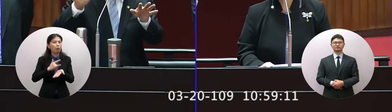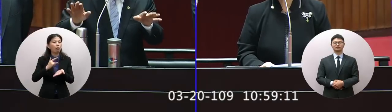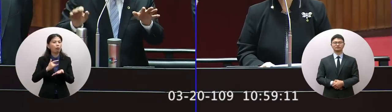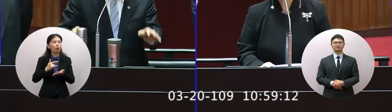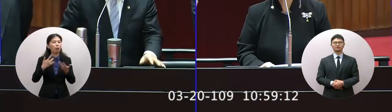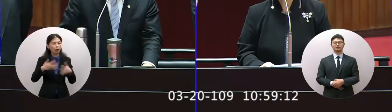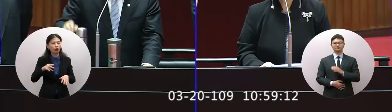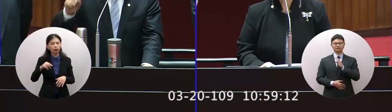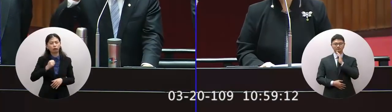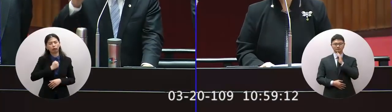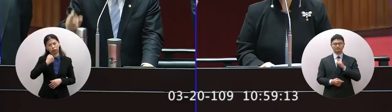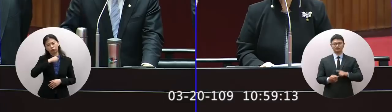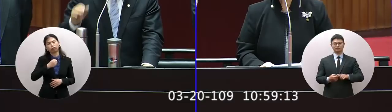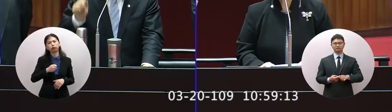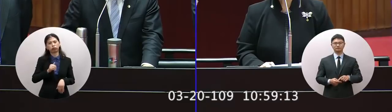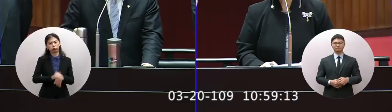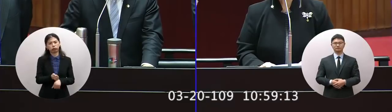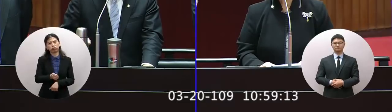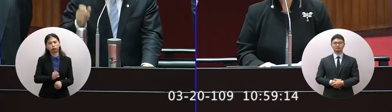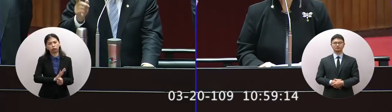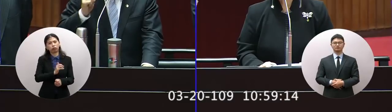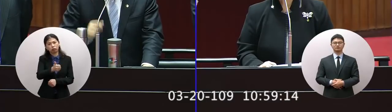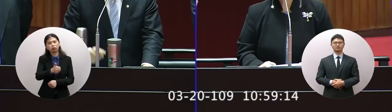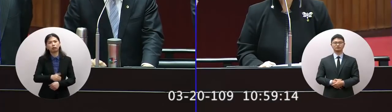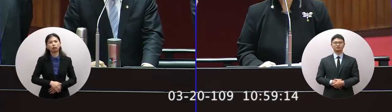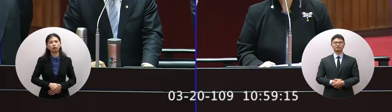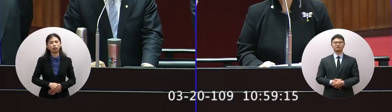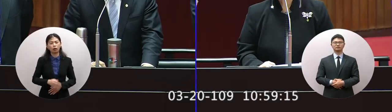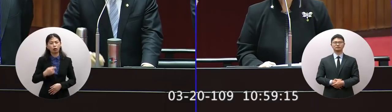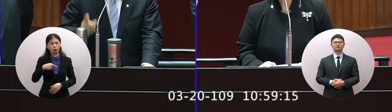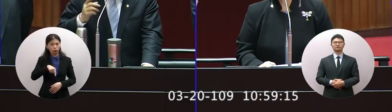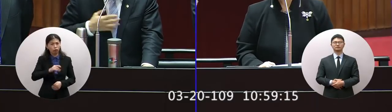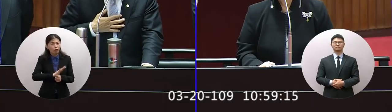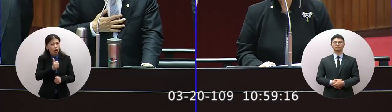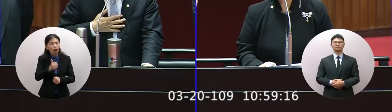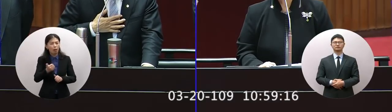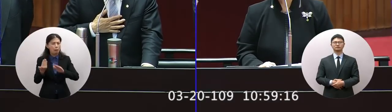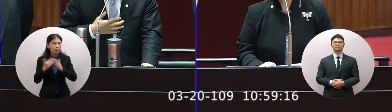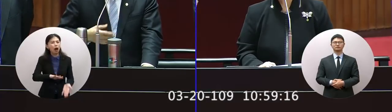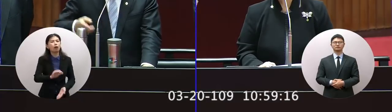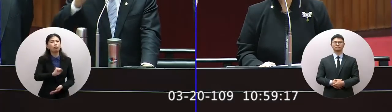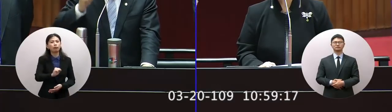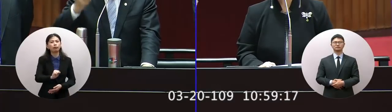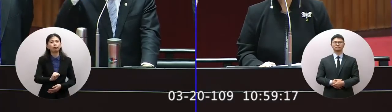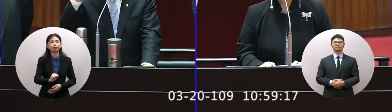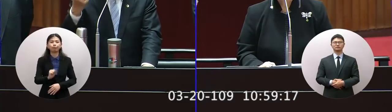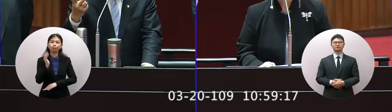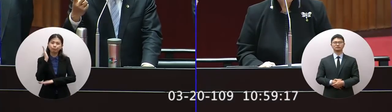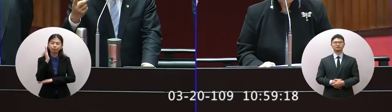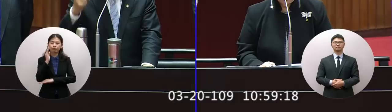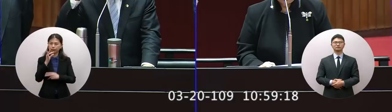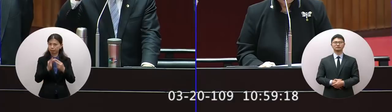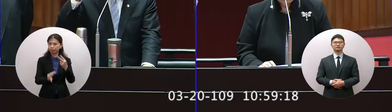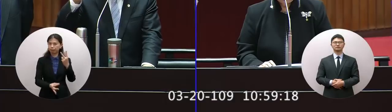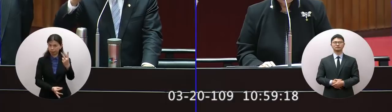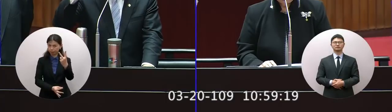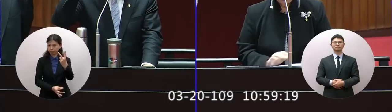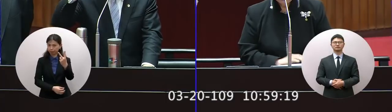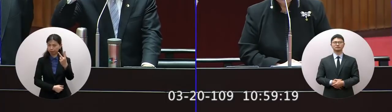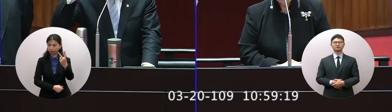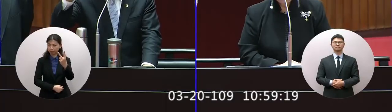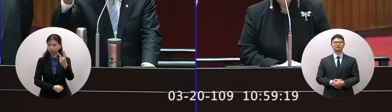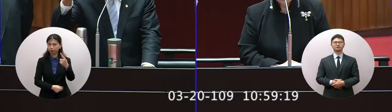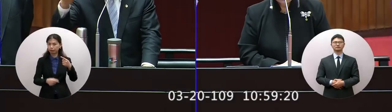比較的經驗因為這麼好所以不能讓他倒所以政務的態度就是兩個關節第一